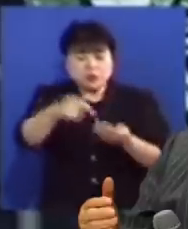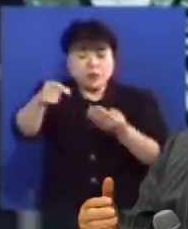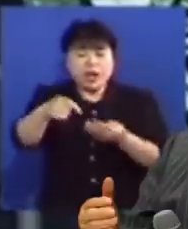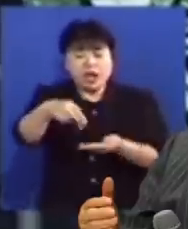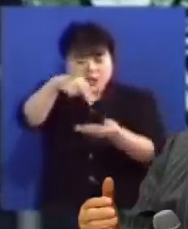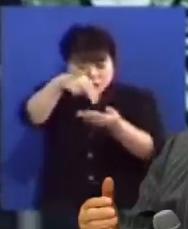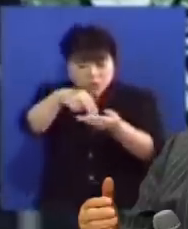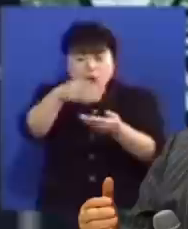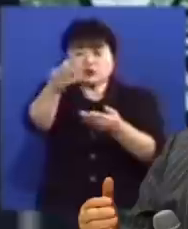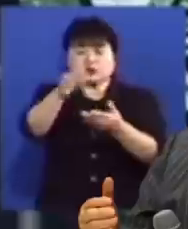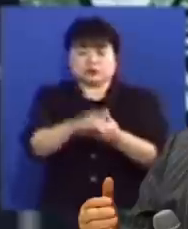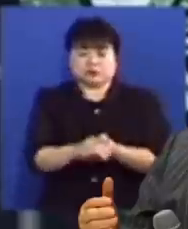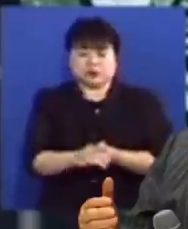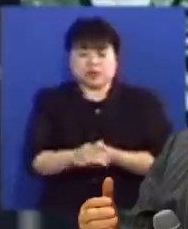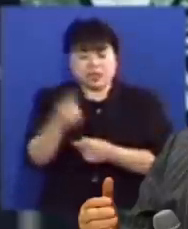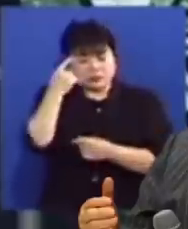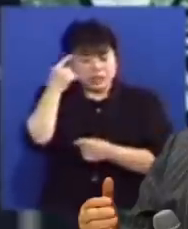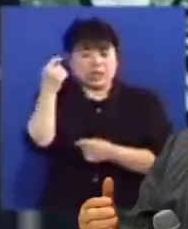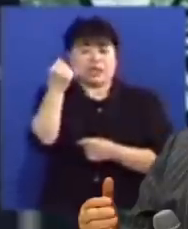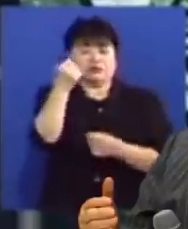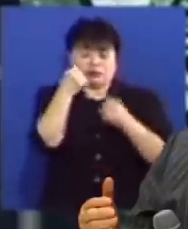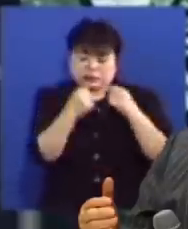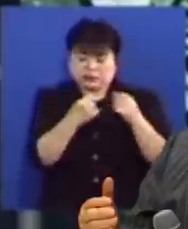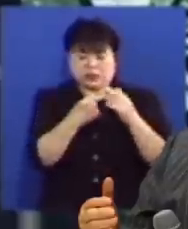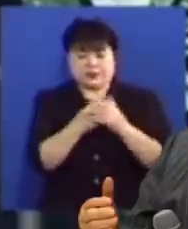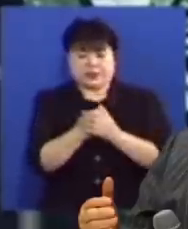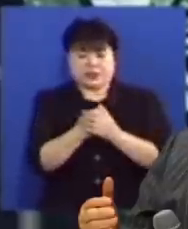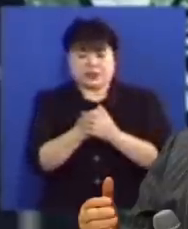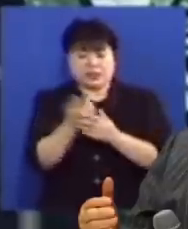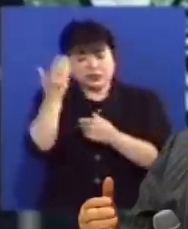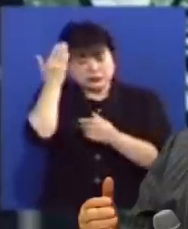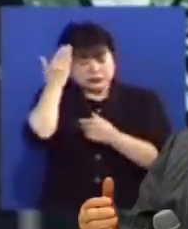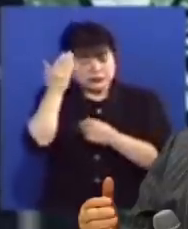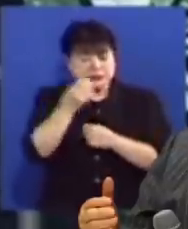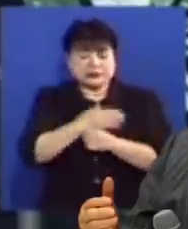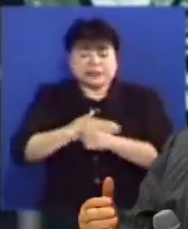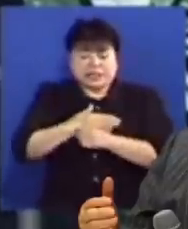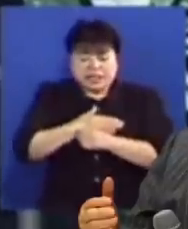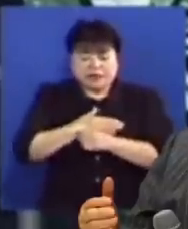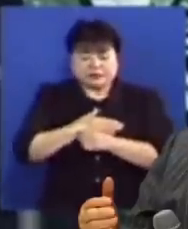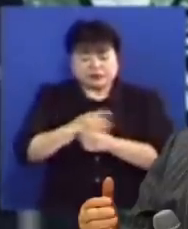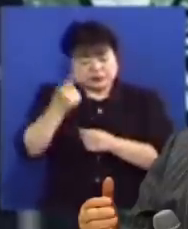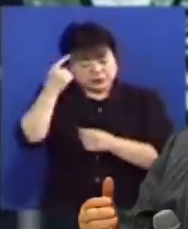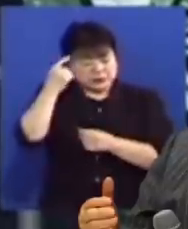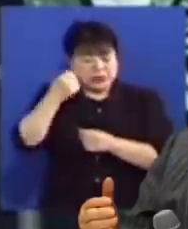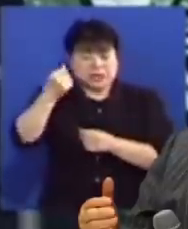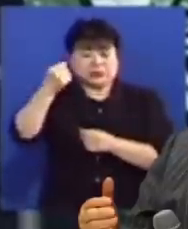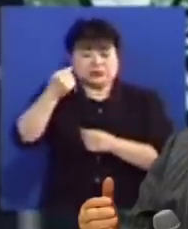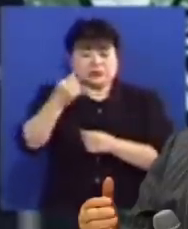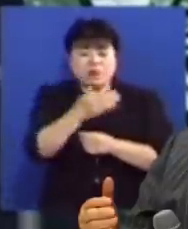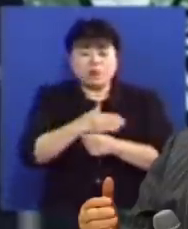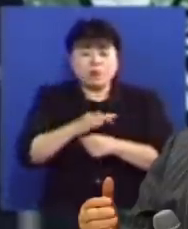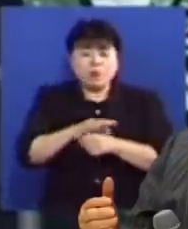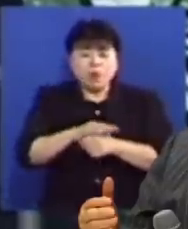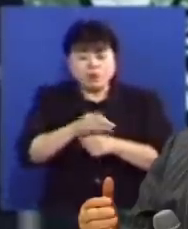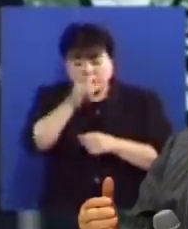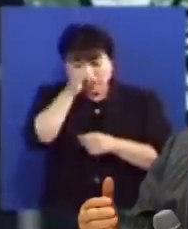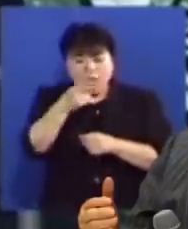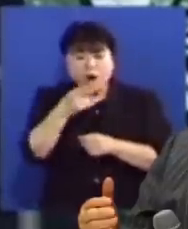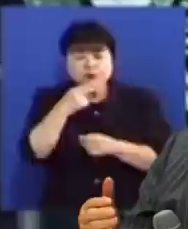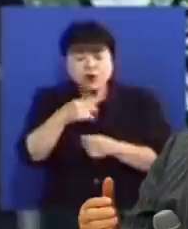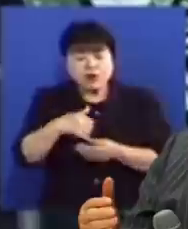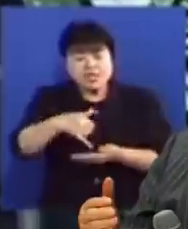의지를 가지고 계신 것입니다 지식과 감정과 의지를 가지면 몸이 있든지 없든지